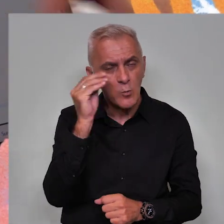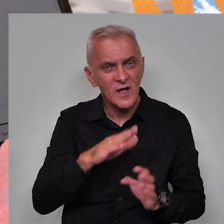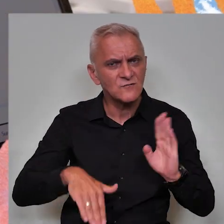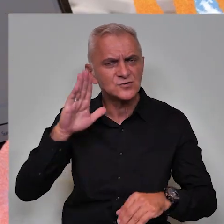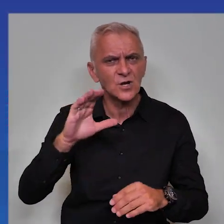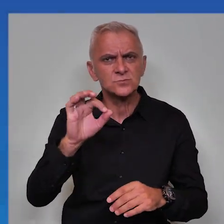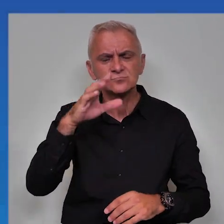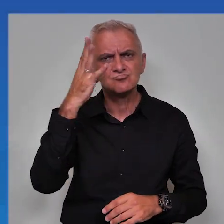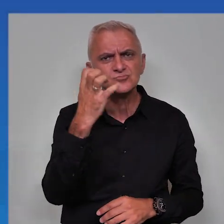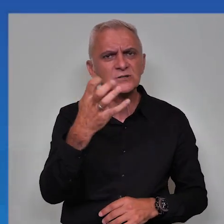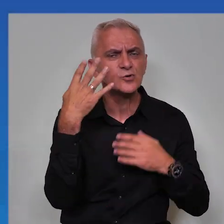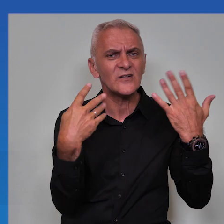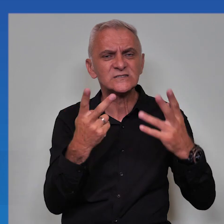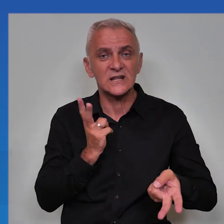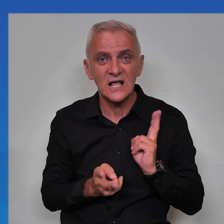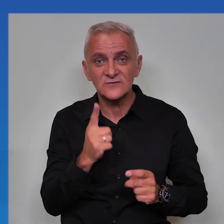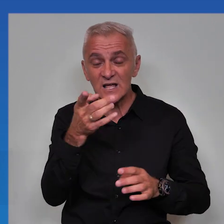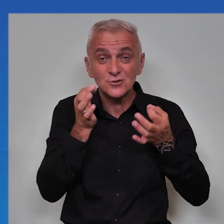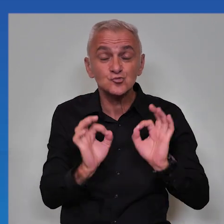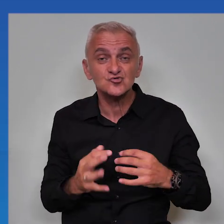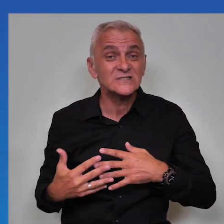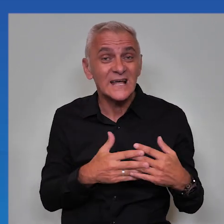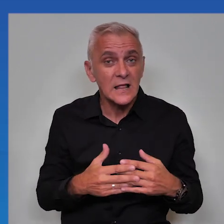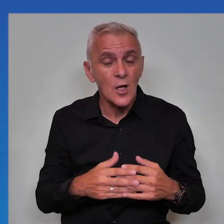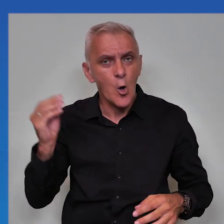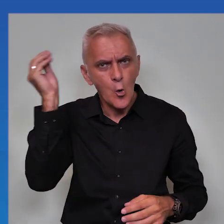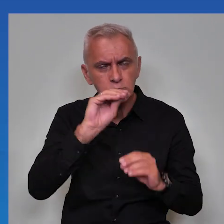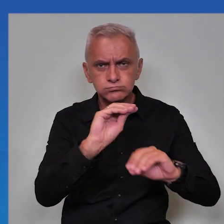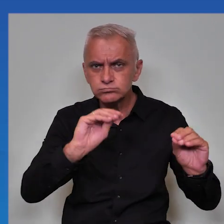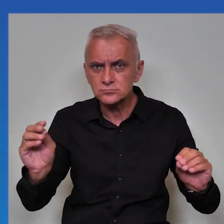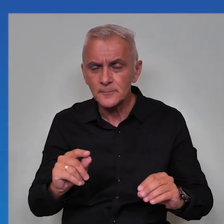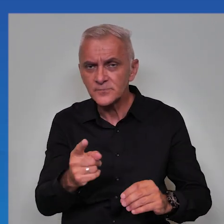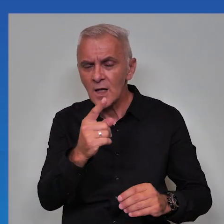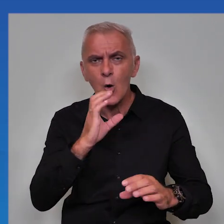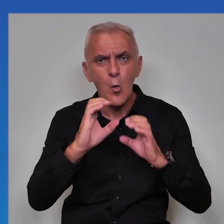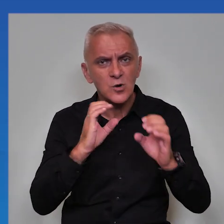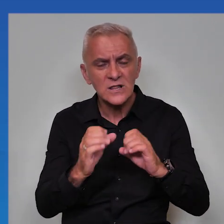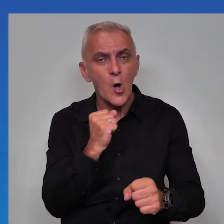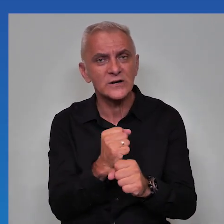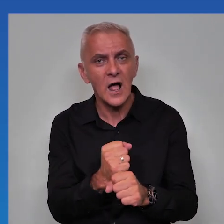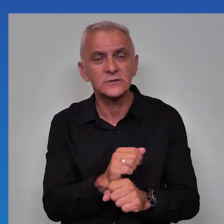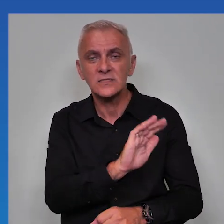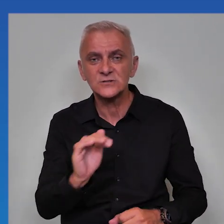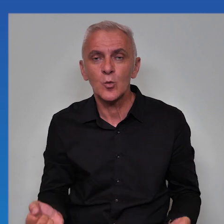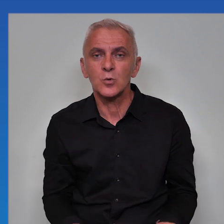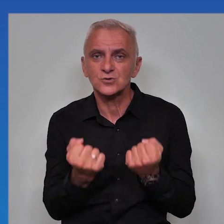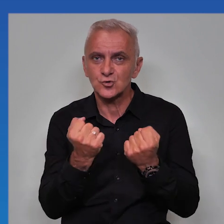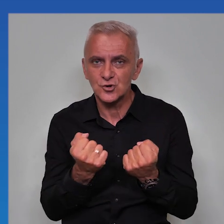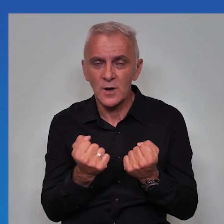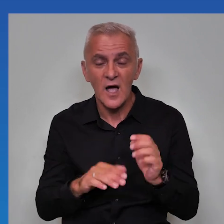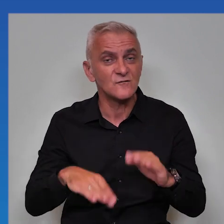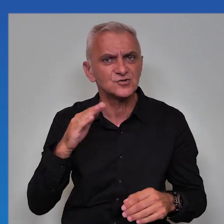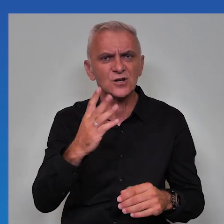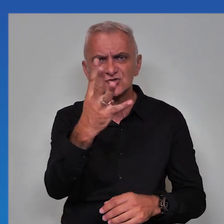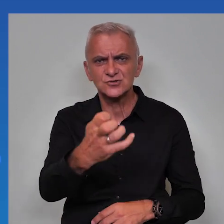obuke, više od 490 nastavnika i stručnih saradnika obučeno je za primjenu komunikatora u rad sa djecom s poteškoćama.